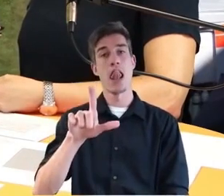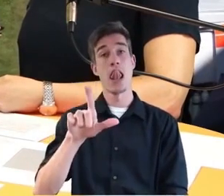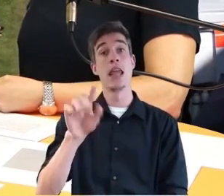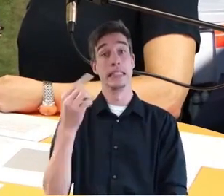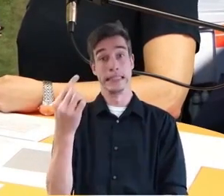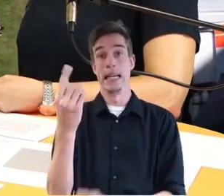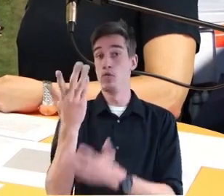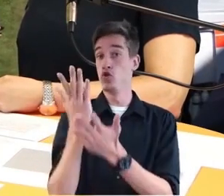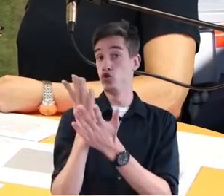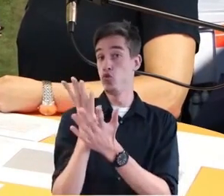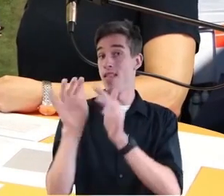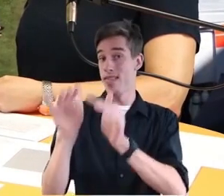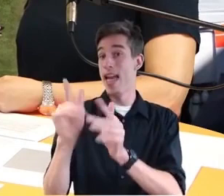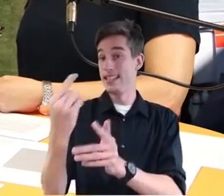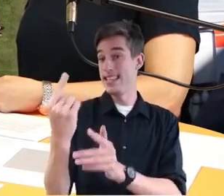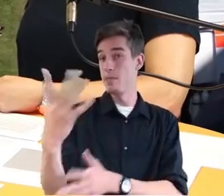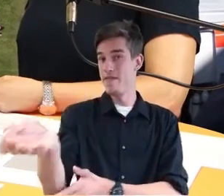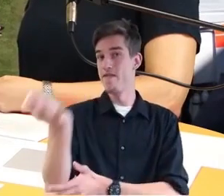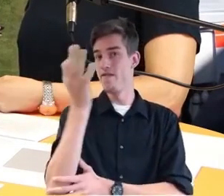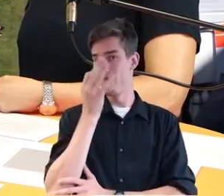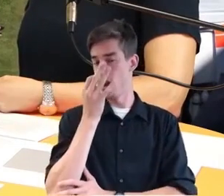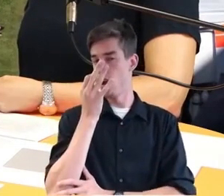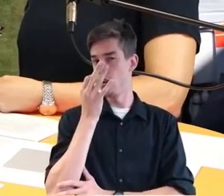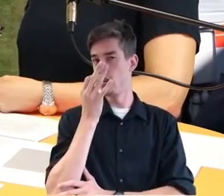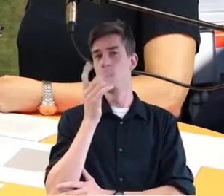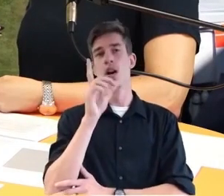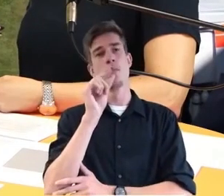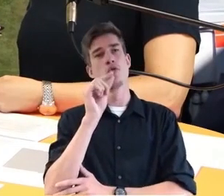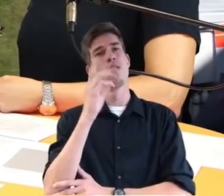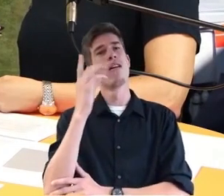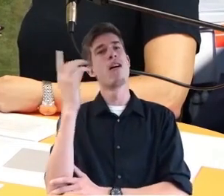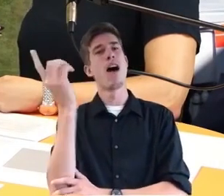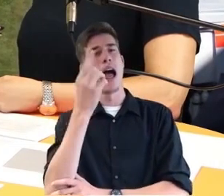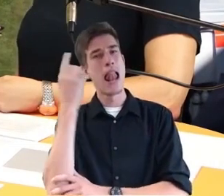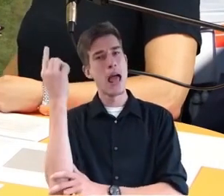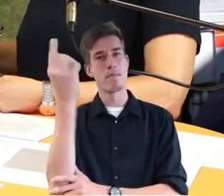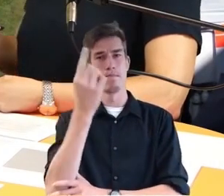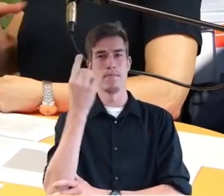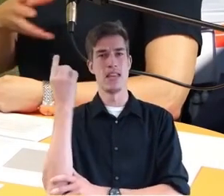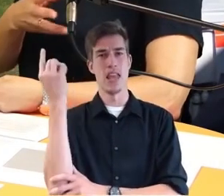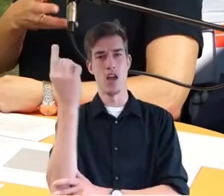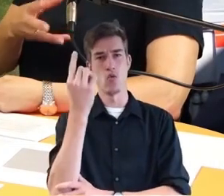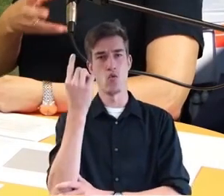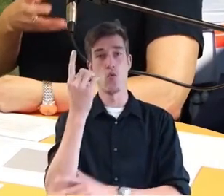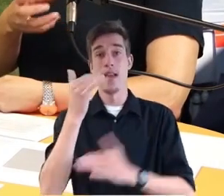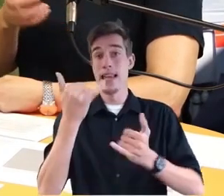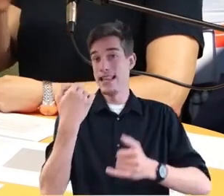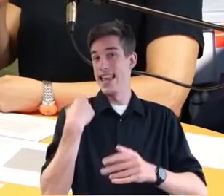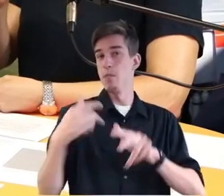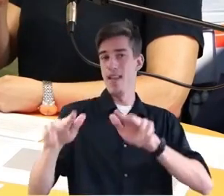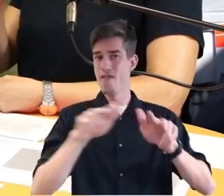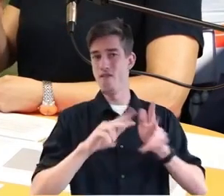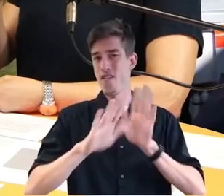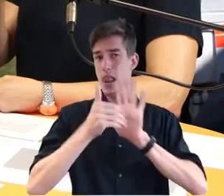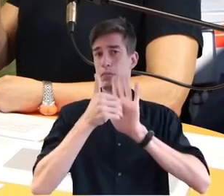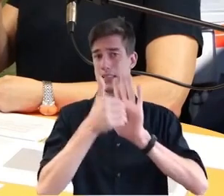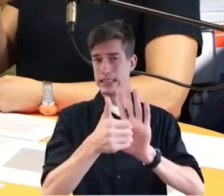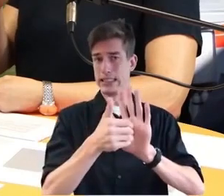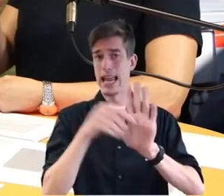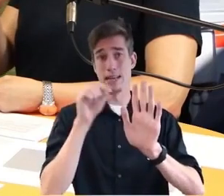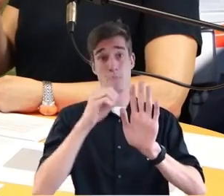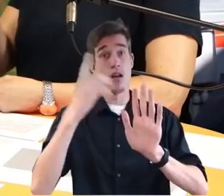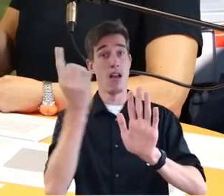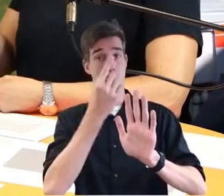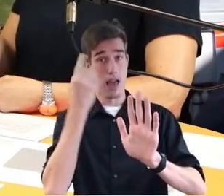reingestellt, wie lange braucht eine Alarmierung von MOVAS, so wie wir sie jetzt auch im Film gesehen haben, so das